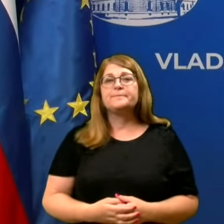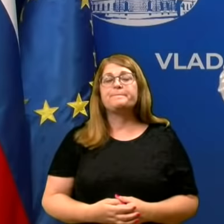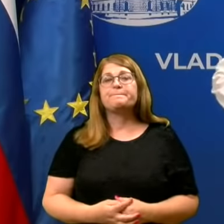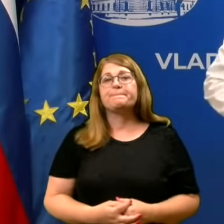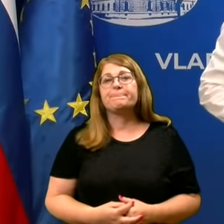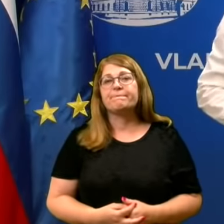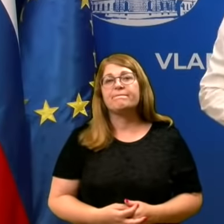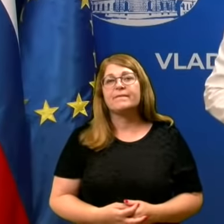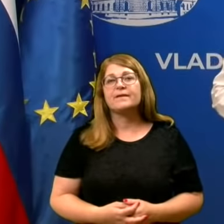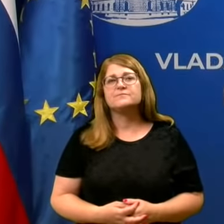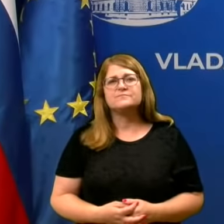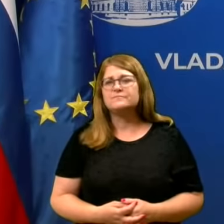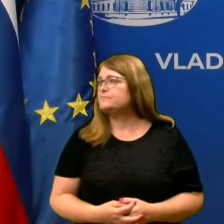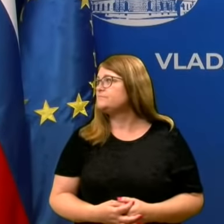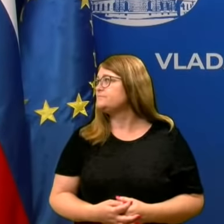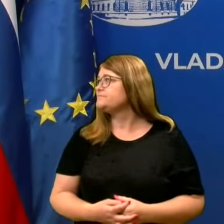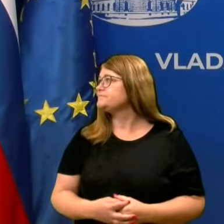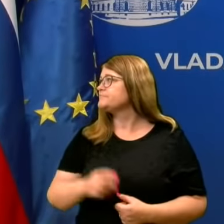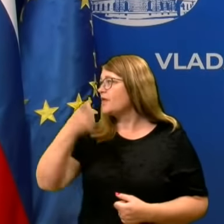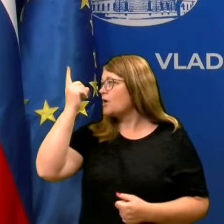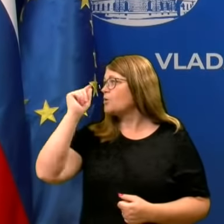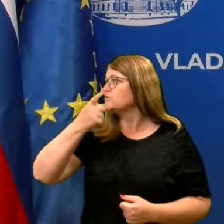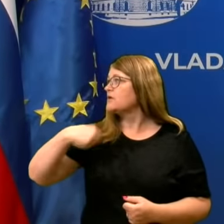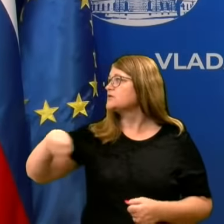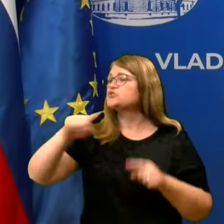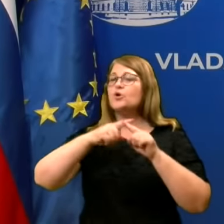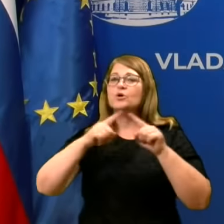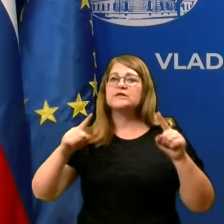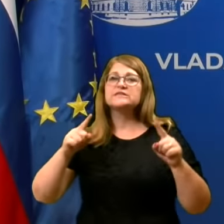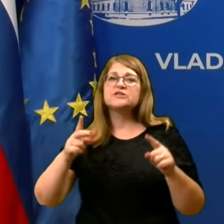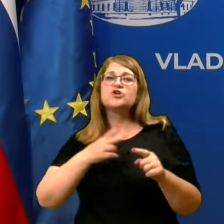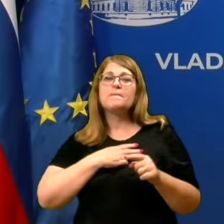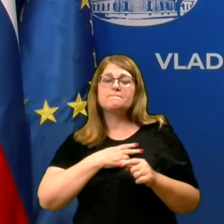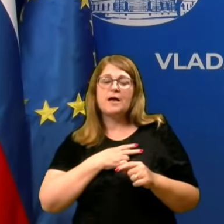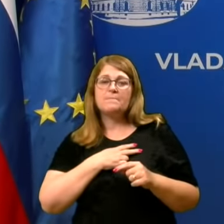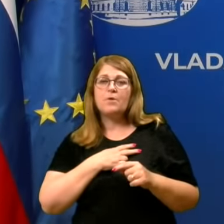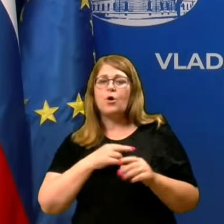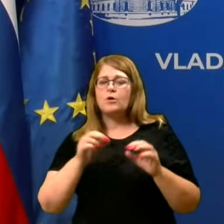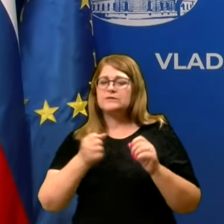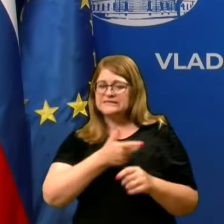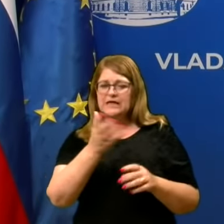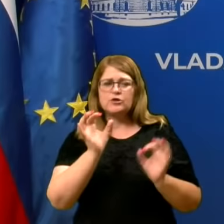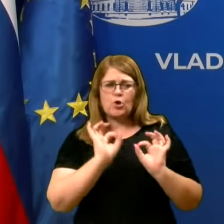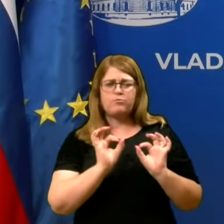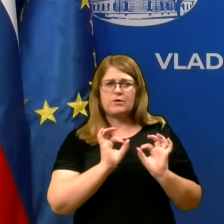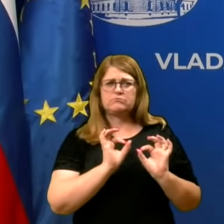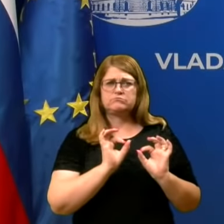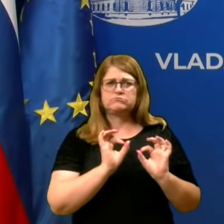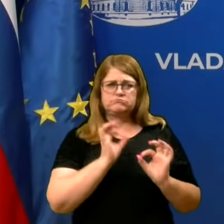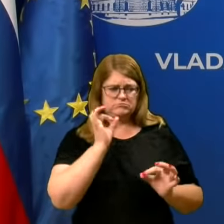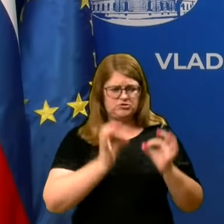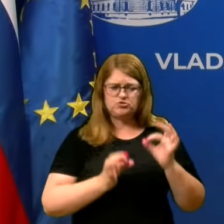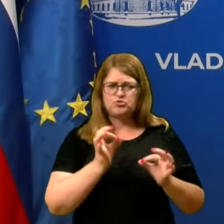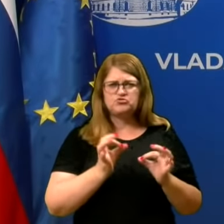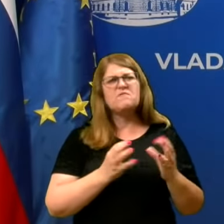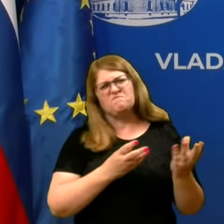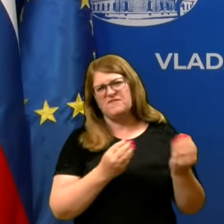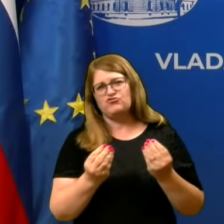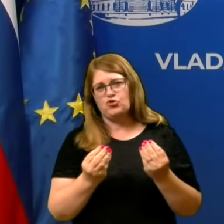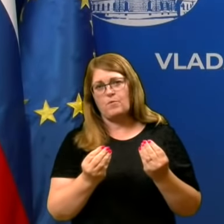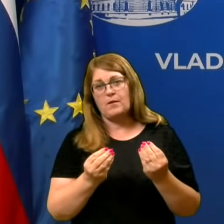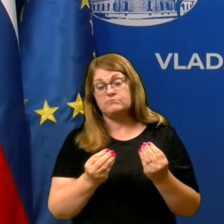Ja, mislim, ljudje so različni. Pri anketiranju imamo dobre izkušnje, večinoma so še vedno dobre izkušnje.